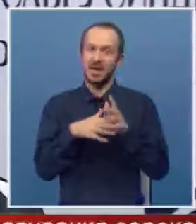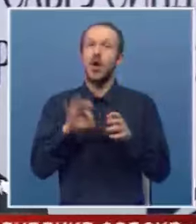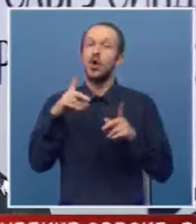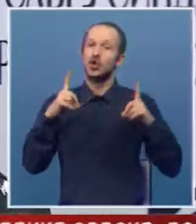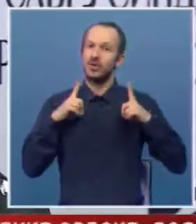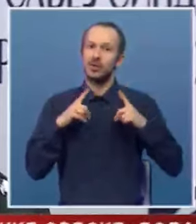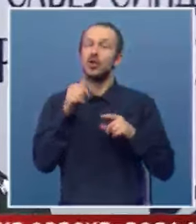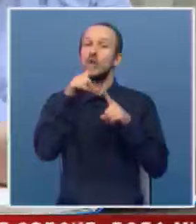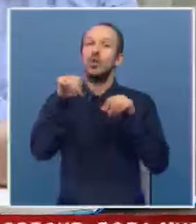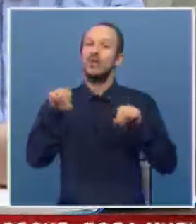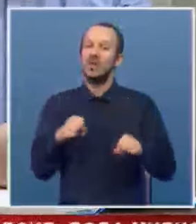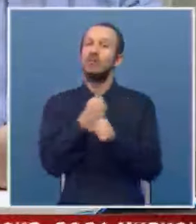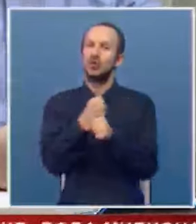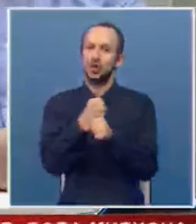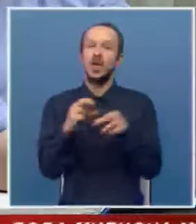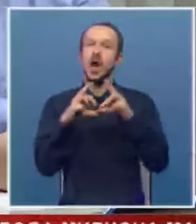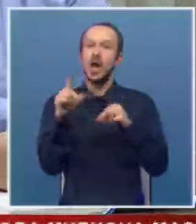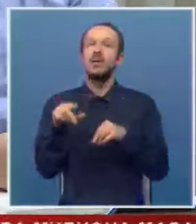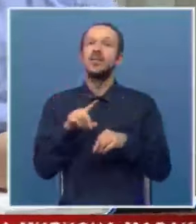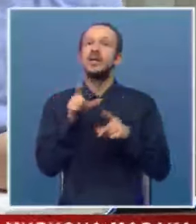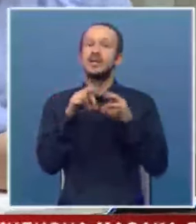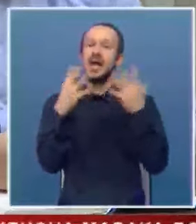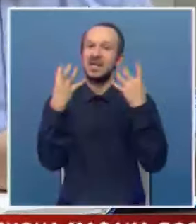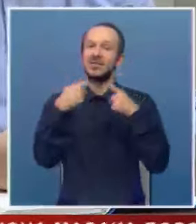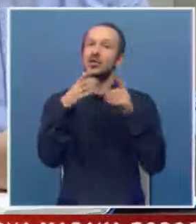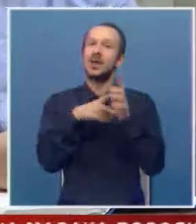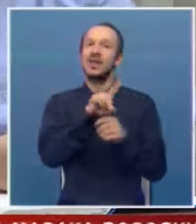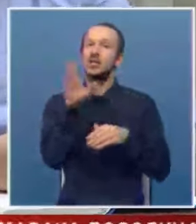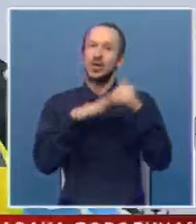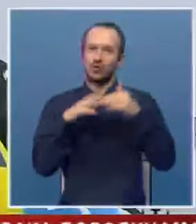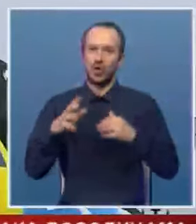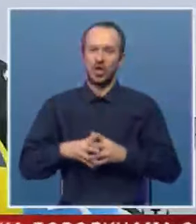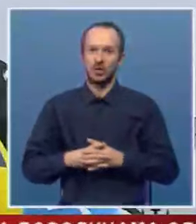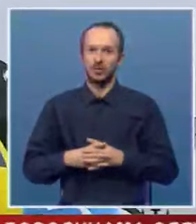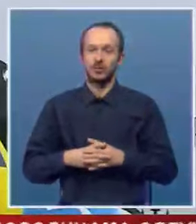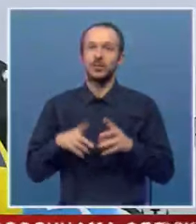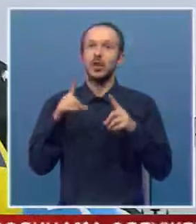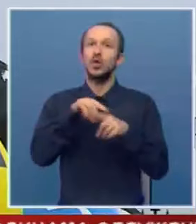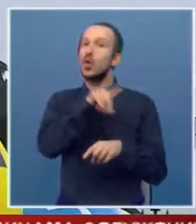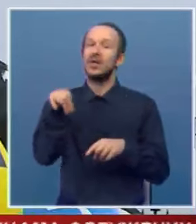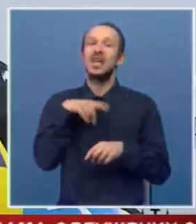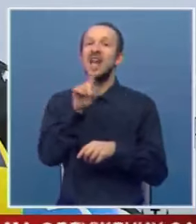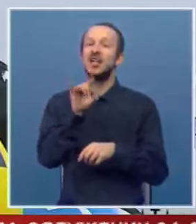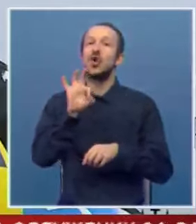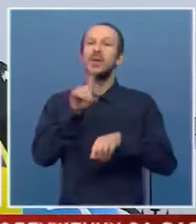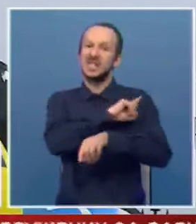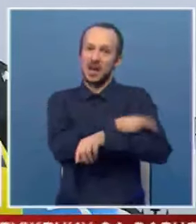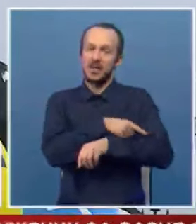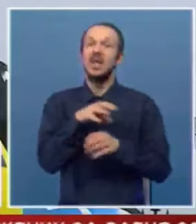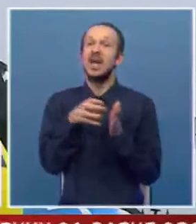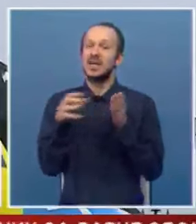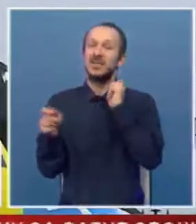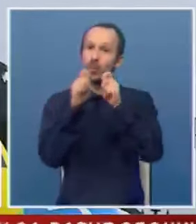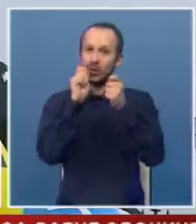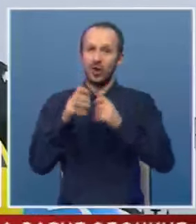Ošekivali su da će to vlada podržati, ali ni sa 900 maraka nisu nezadovoljni. I to nas neće obeshrabriti da nastavimo